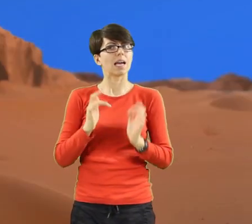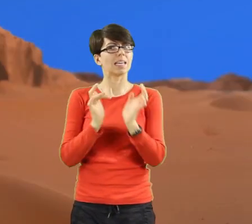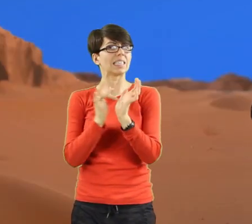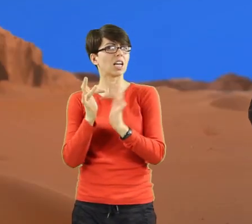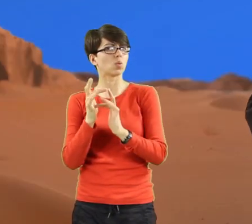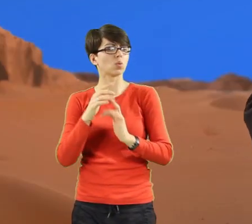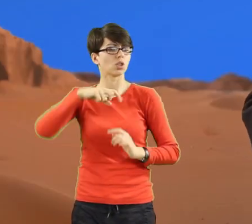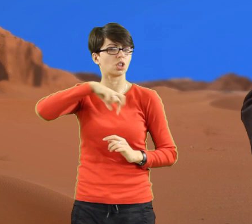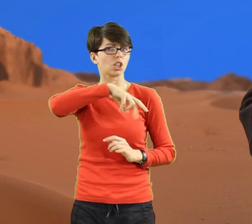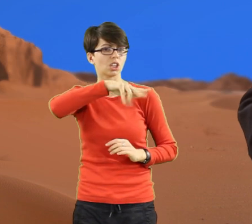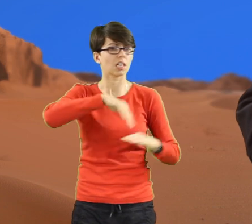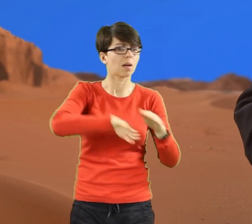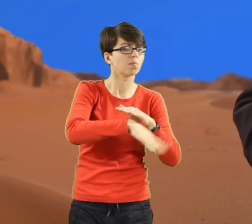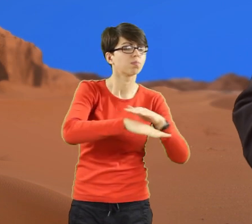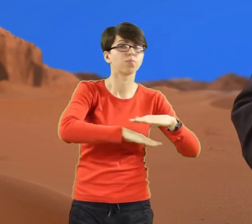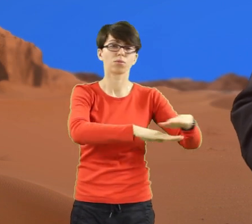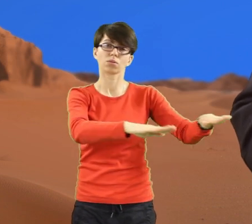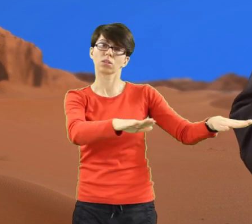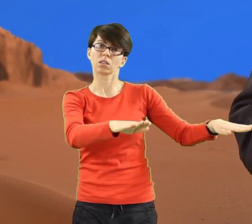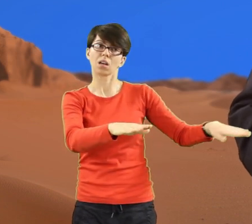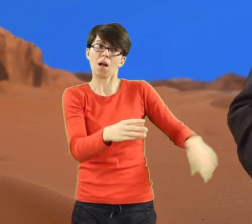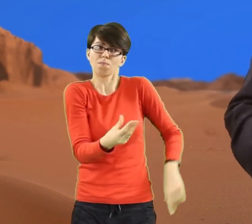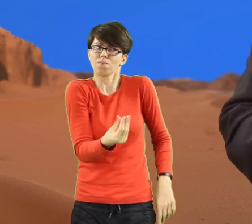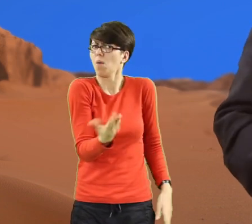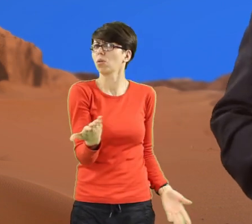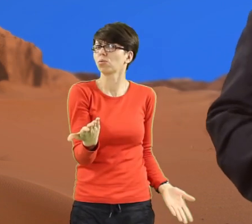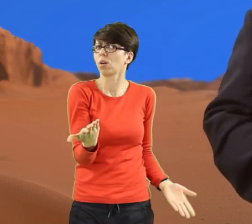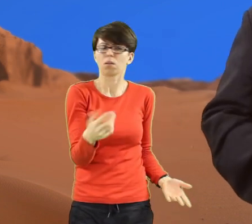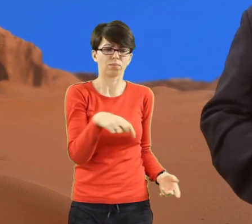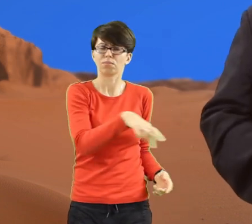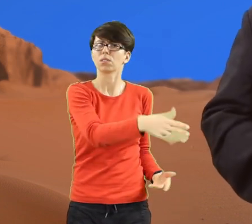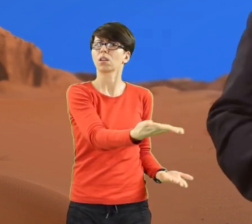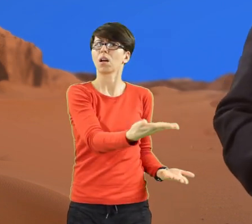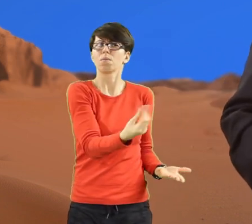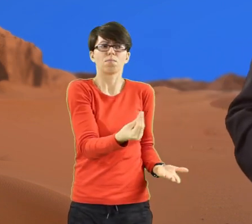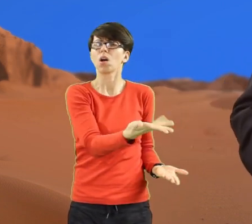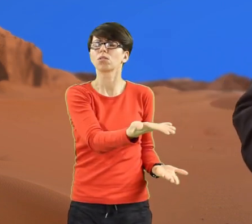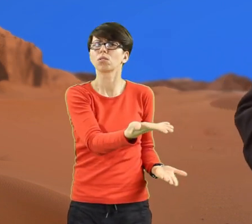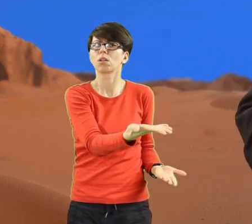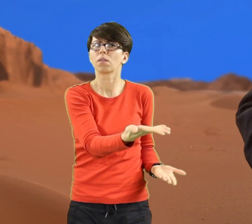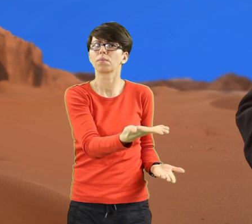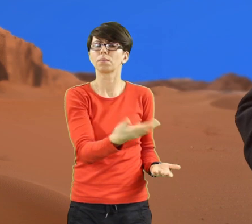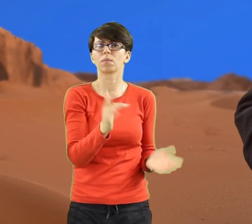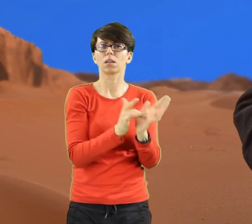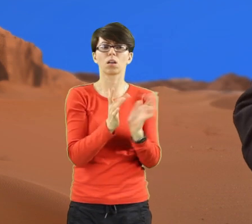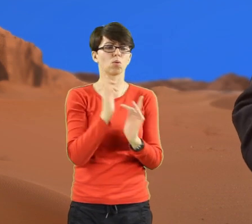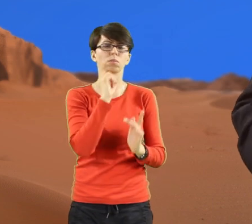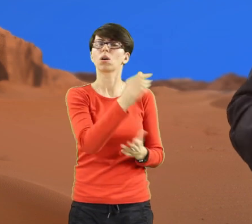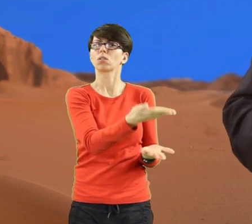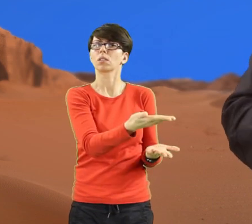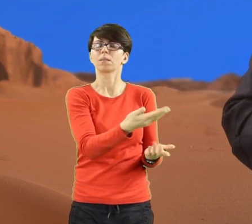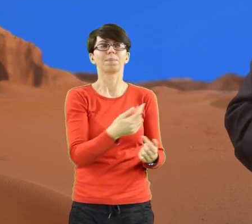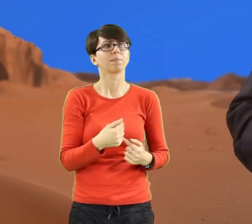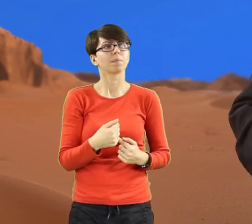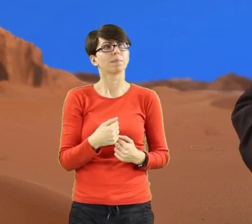wychodzi na pustynię po to, by właściwie po co? Po co Jezus wyszedł na pustynię? Czasami